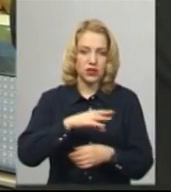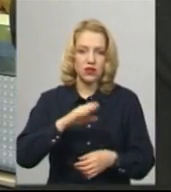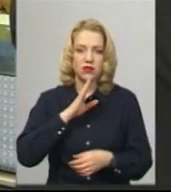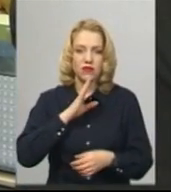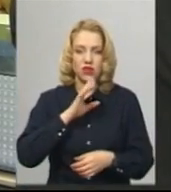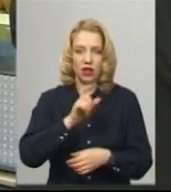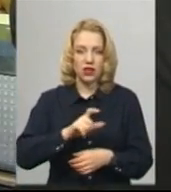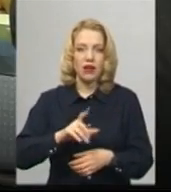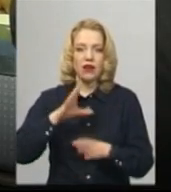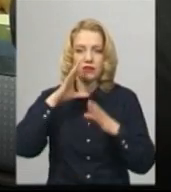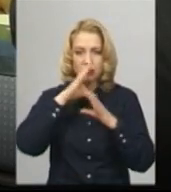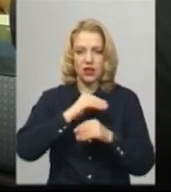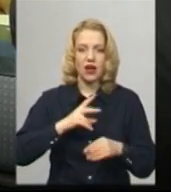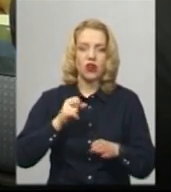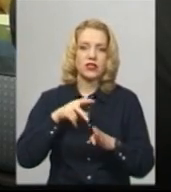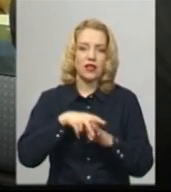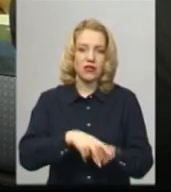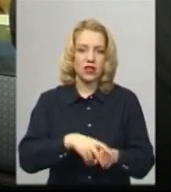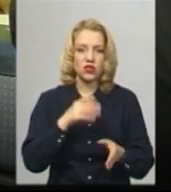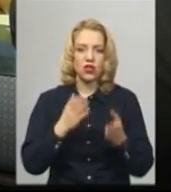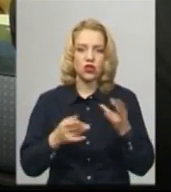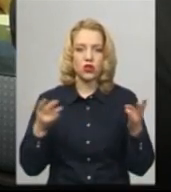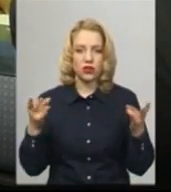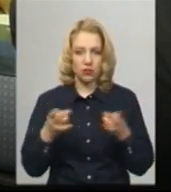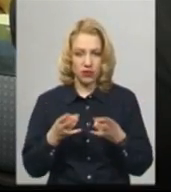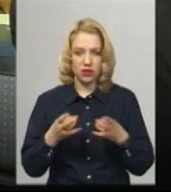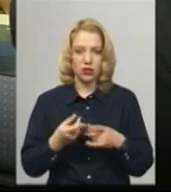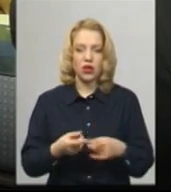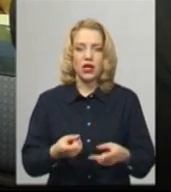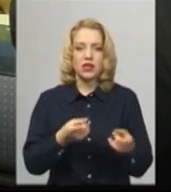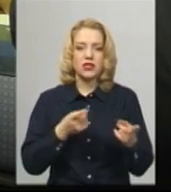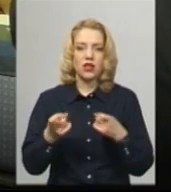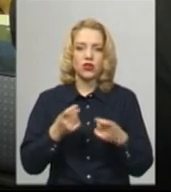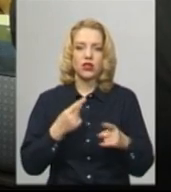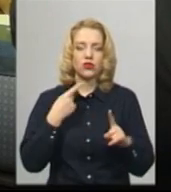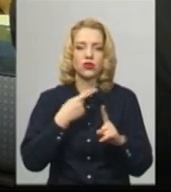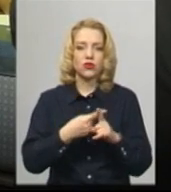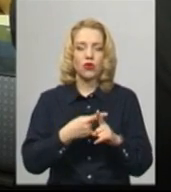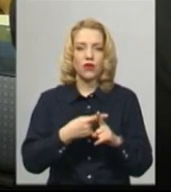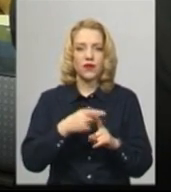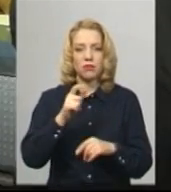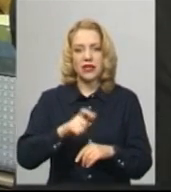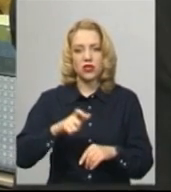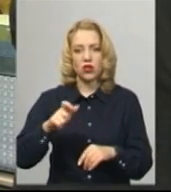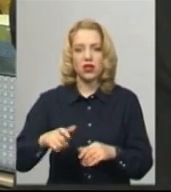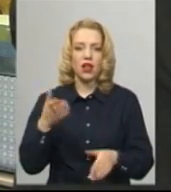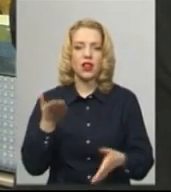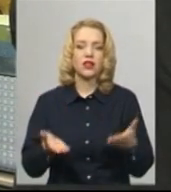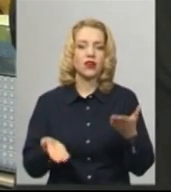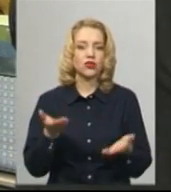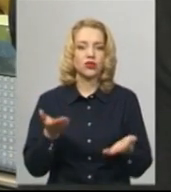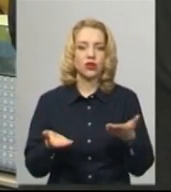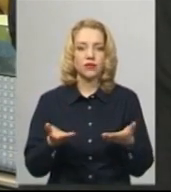встигають з навантаженням, якщо необхідно, залишається додатковий персонал, якщо